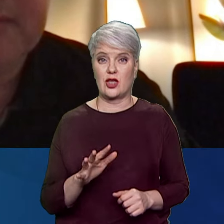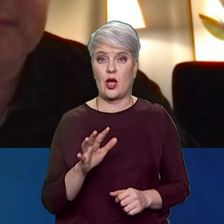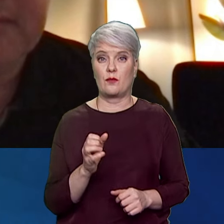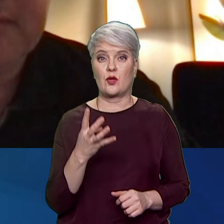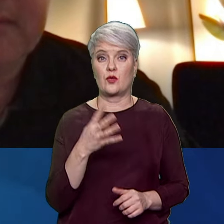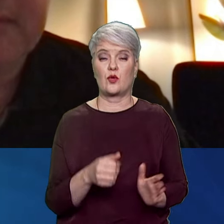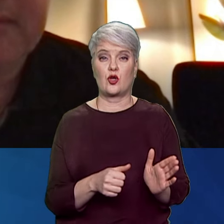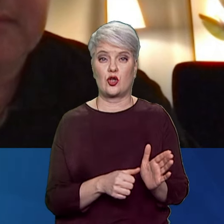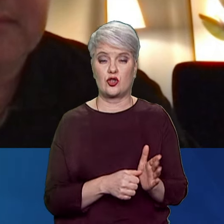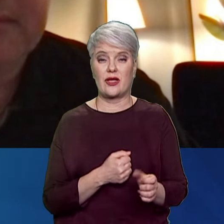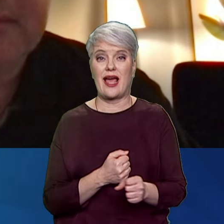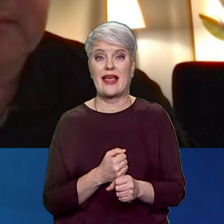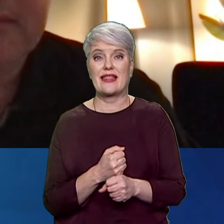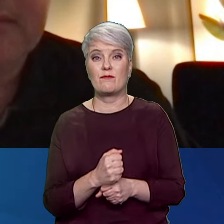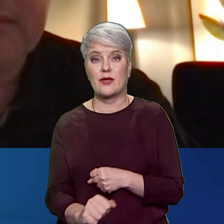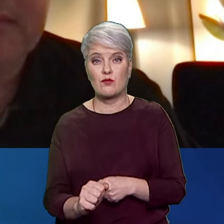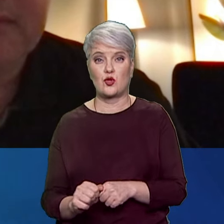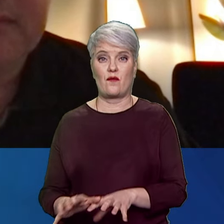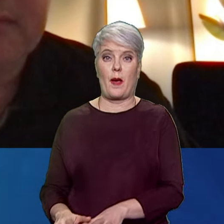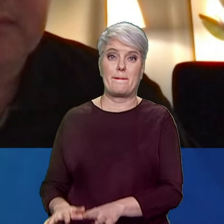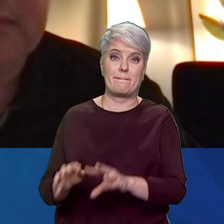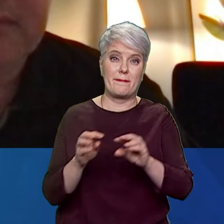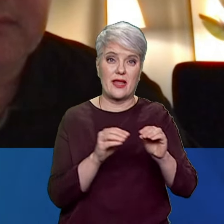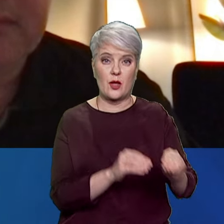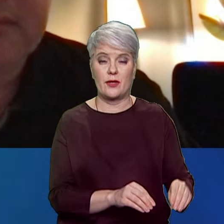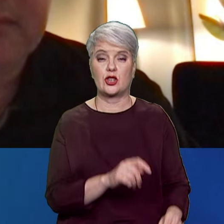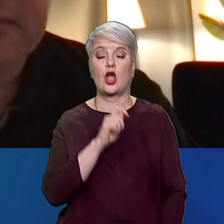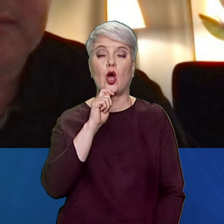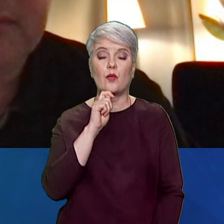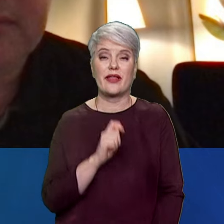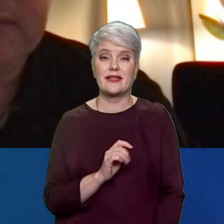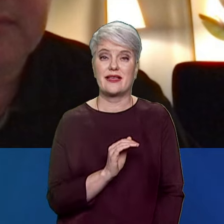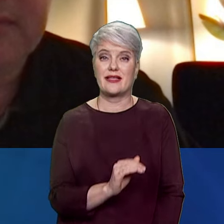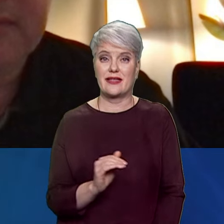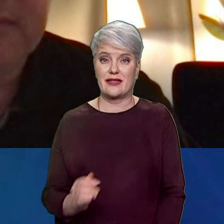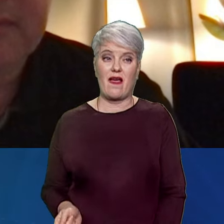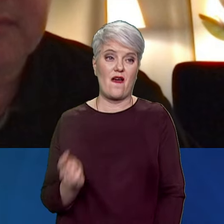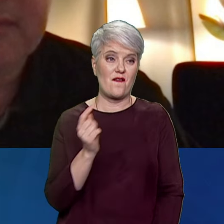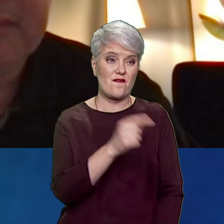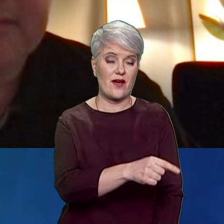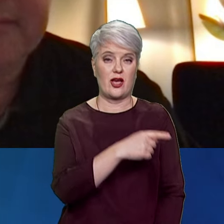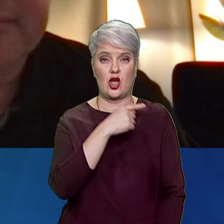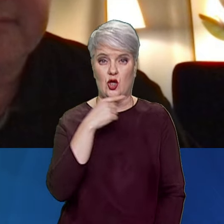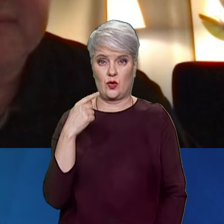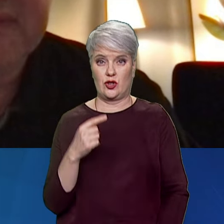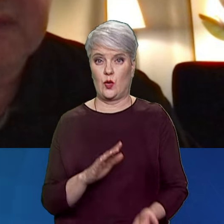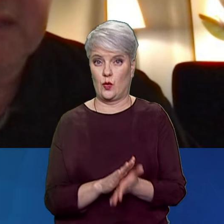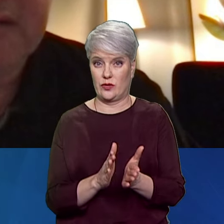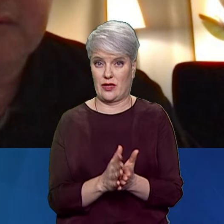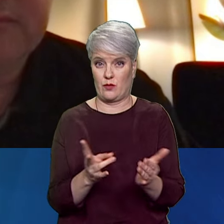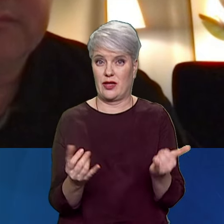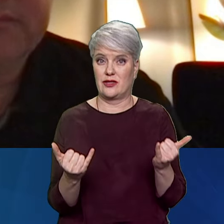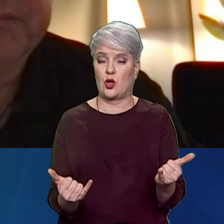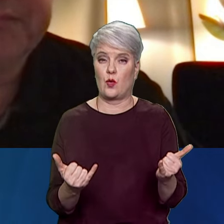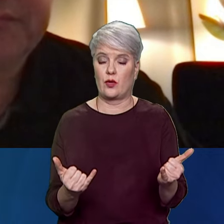депортованих або примусово переміщених українських дітей в Росію станом на сьогодні. Отже,